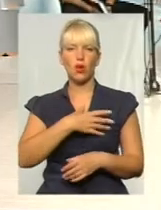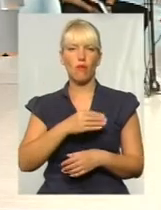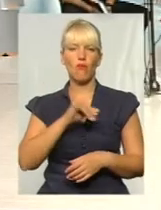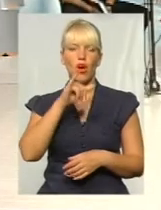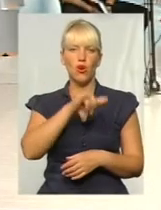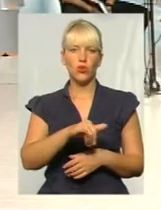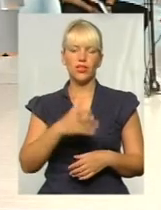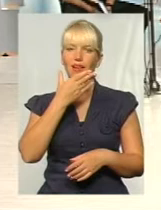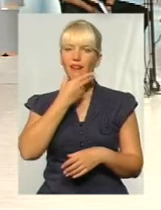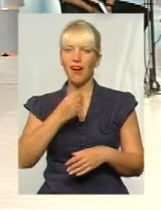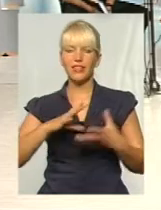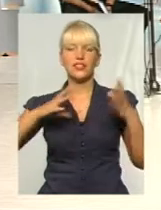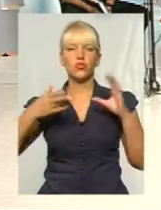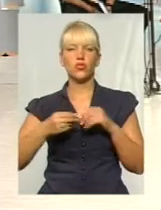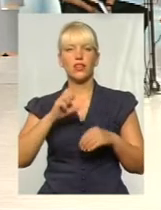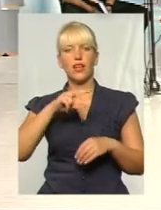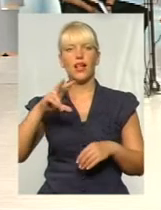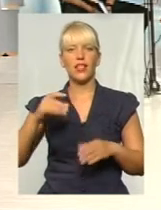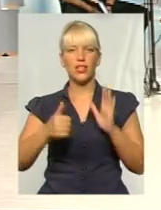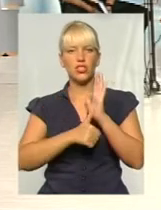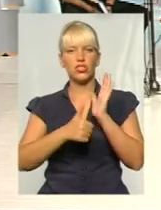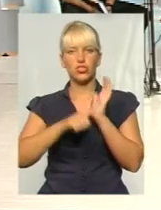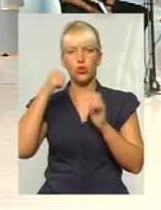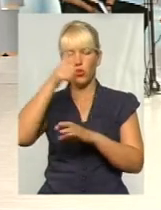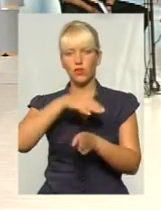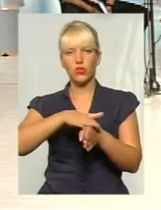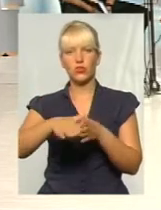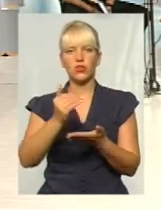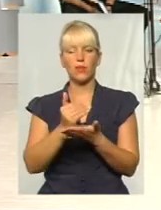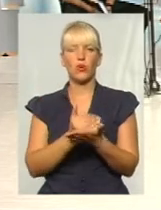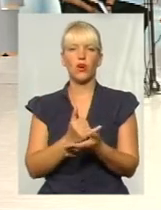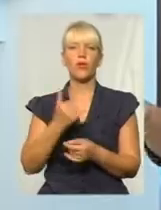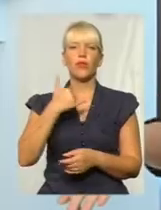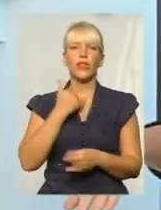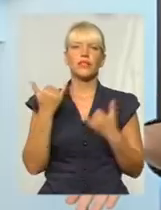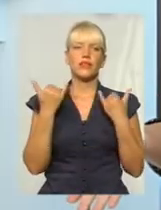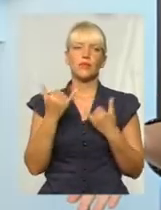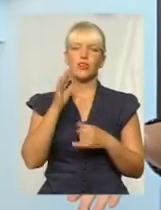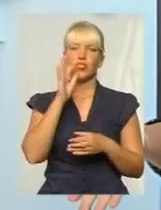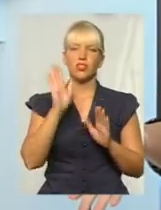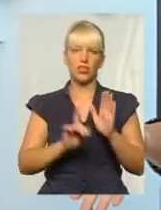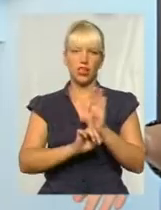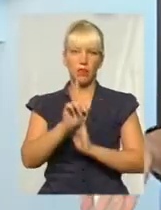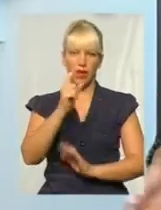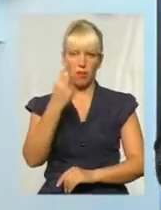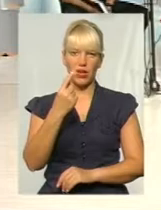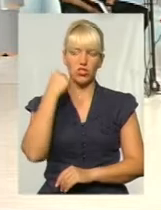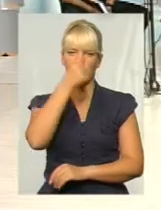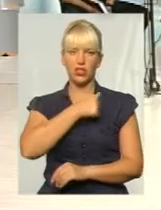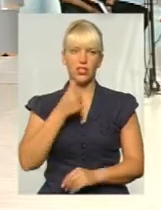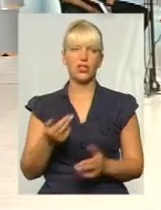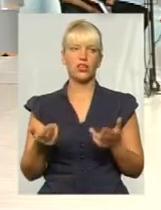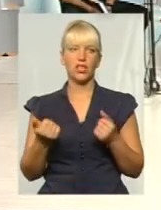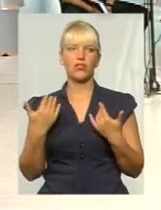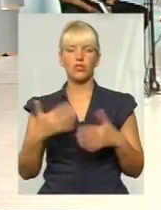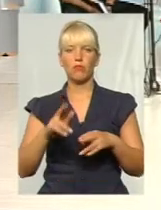В них, в принципі, дуже гарні результати. Але шостий рік реалізується програма. В нас на теперішній час тільки перший рік, так? Так, перший рік і